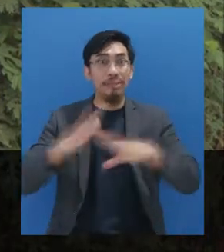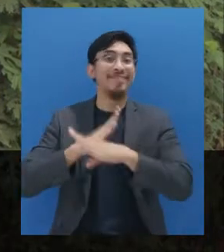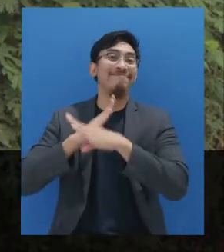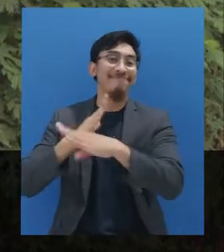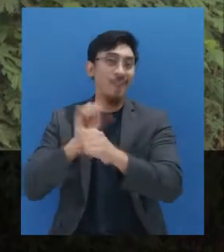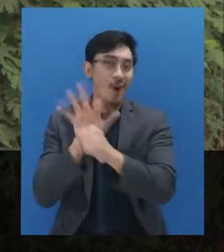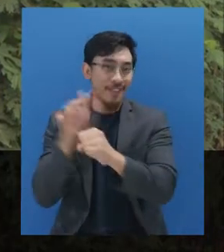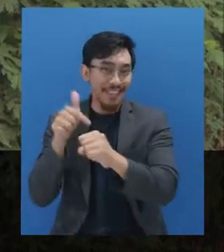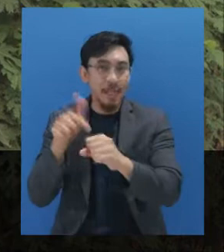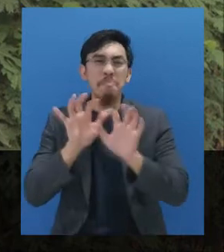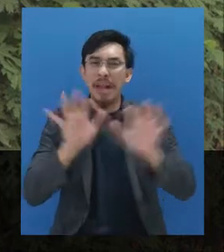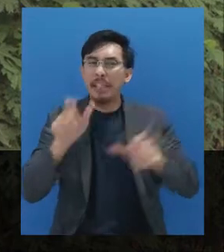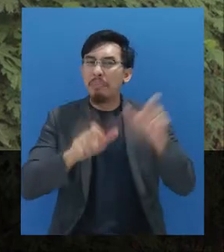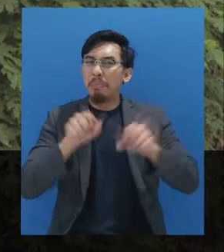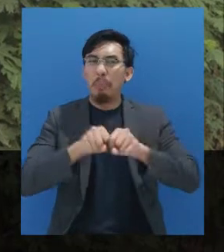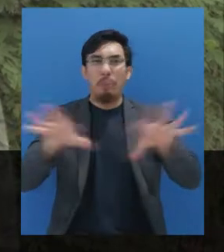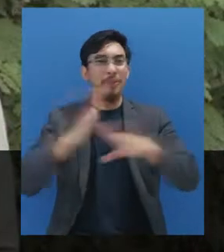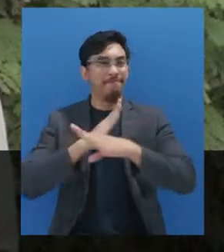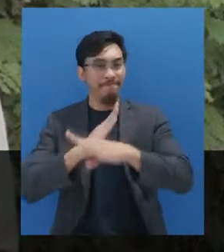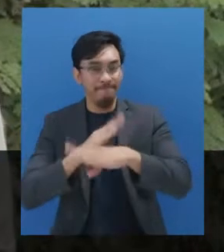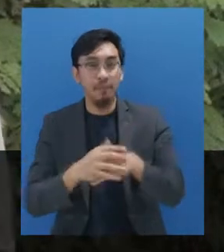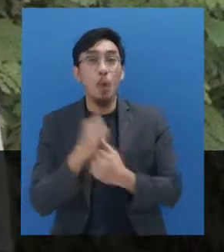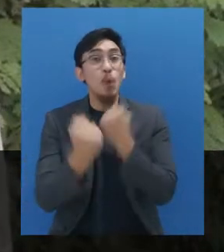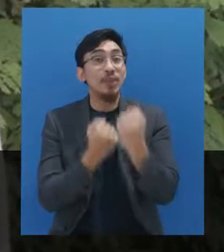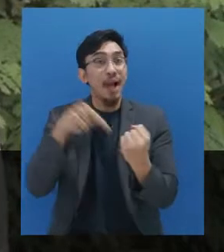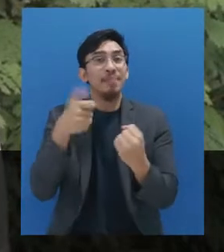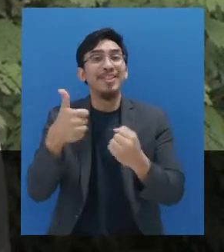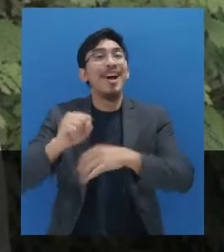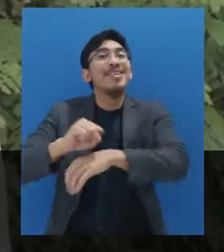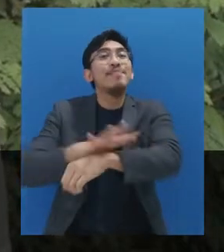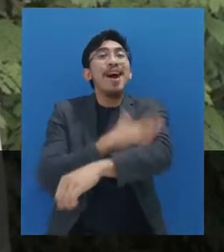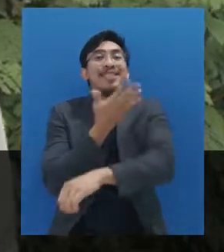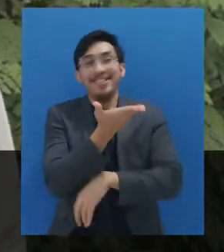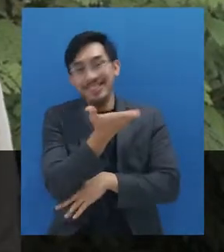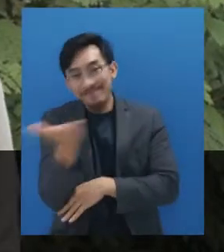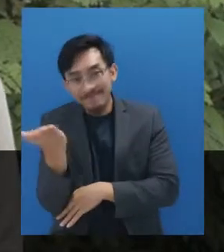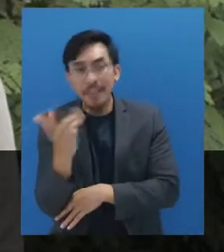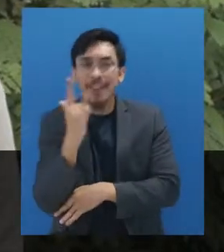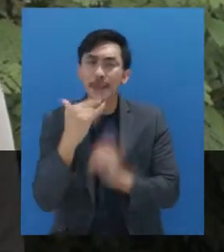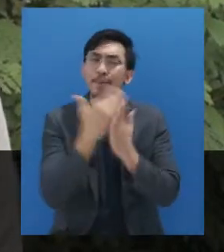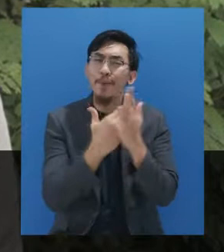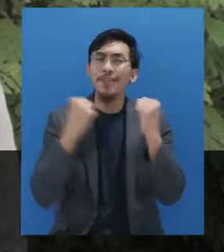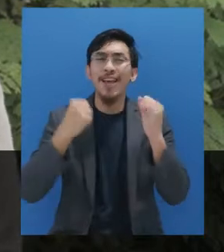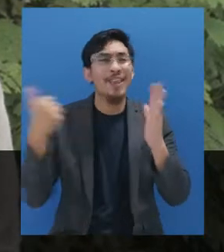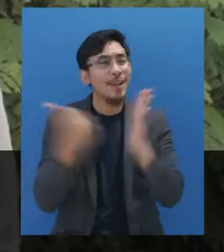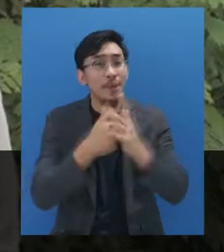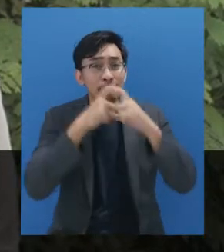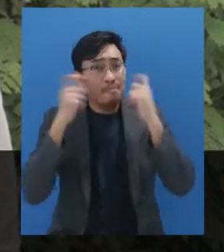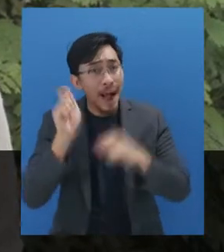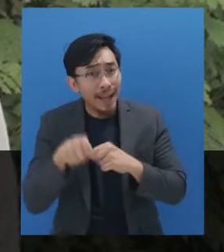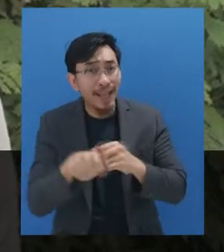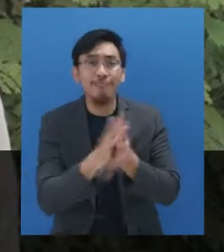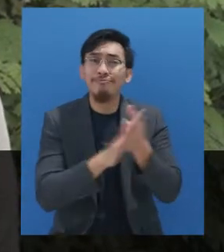mencegah penularan COVID-19 pada banyak orang. Semoga upaya baik ini bisa menjadi inspirasi bagi kita semua. Tetap jaga protokol